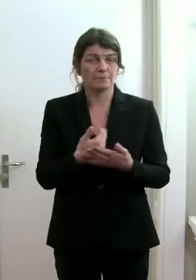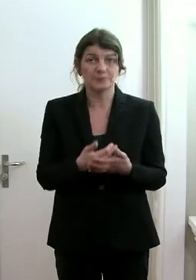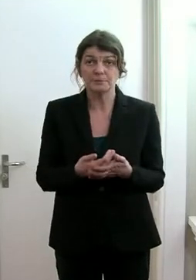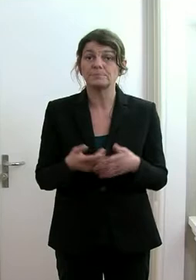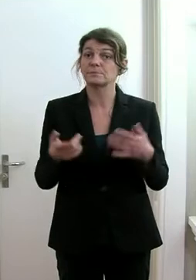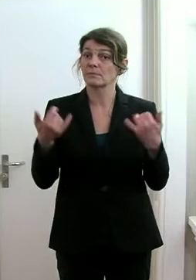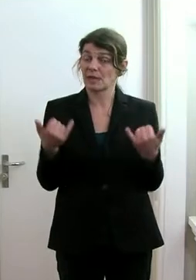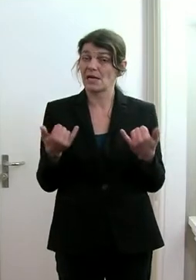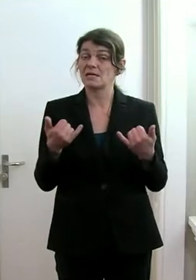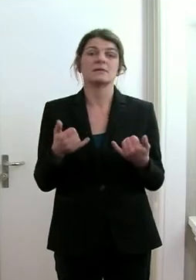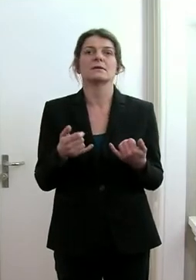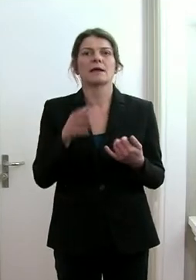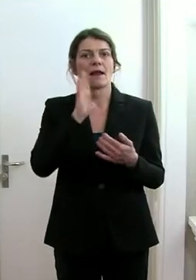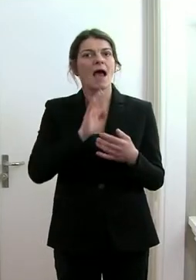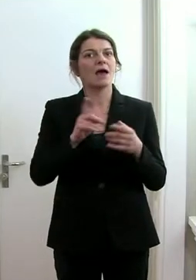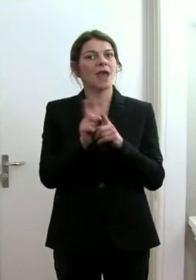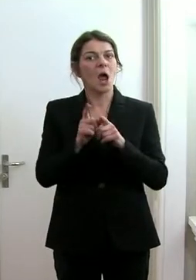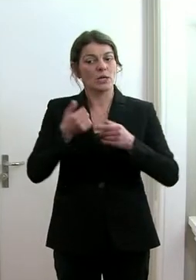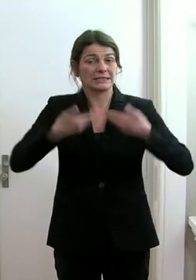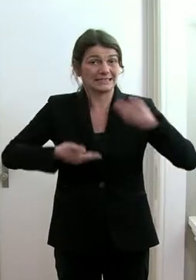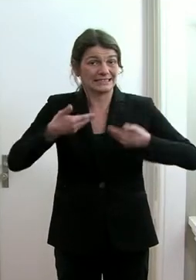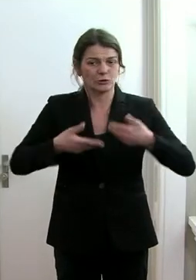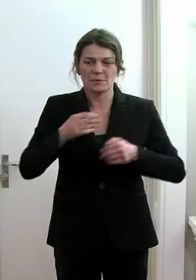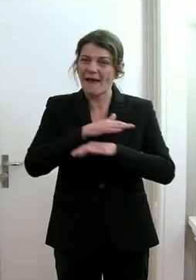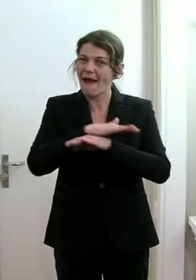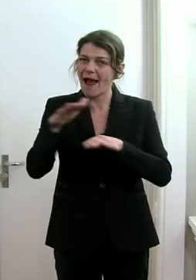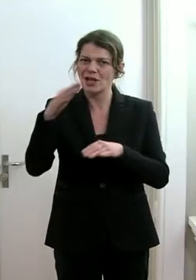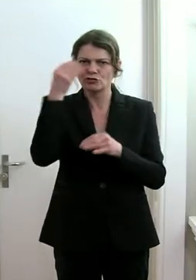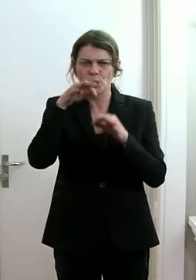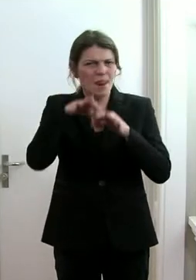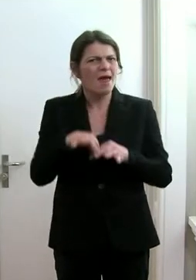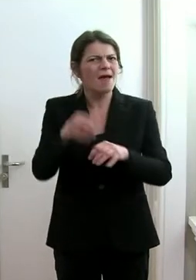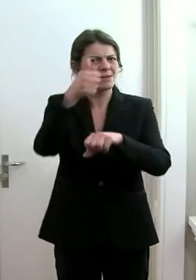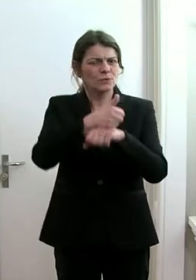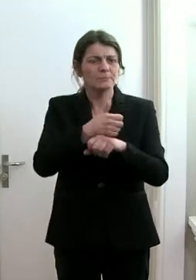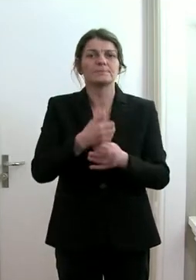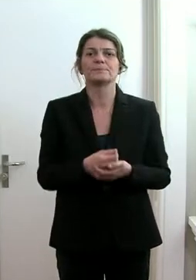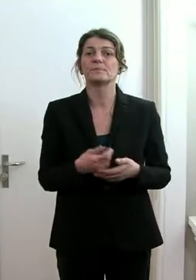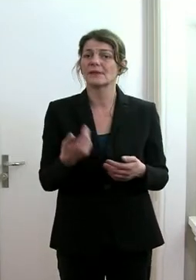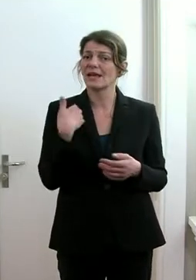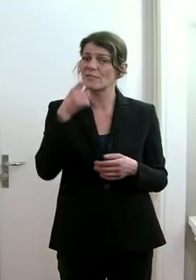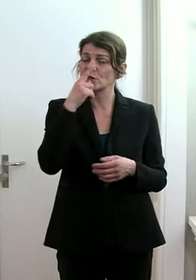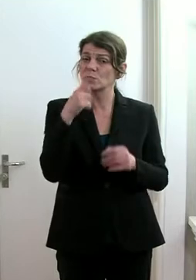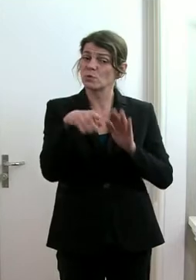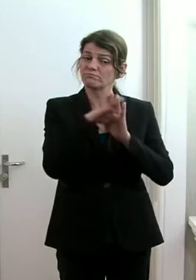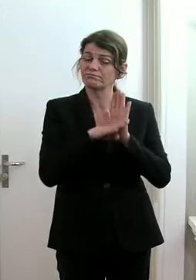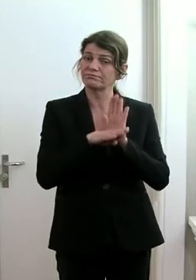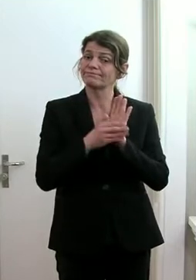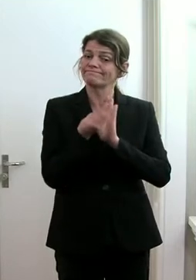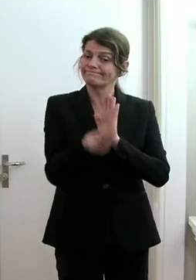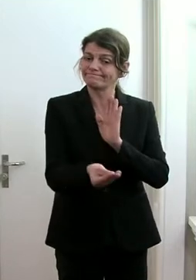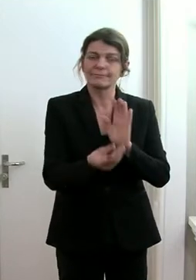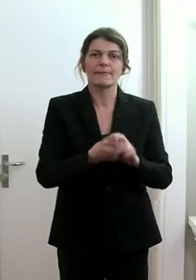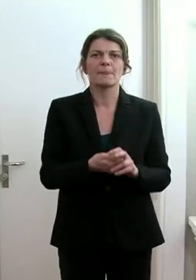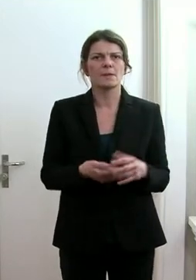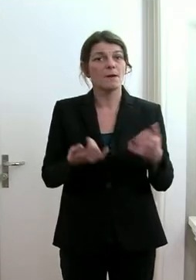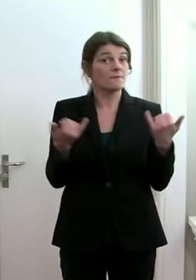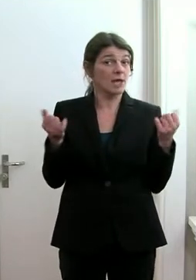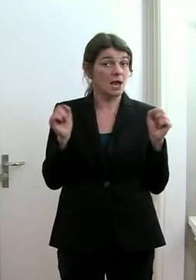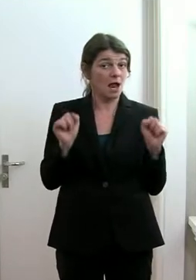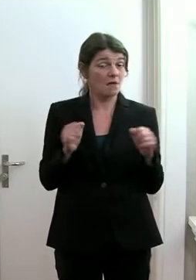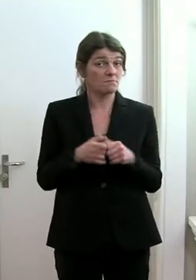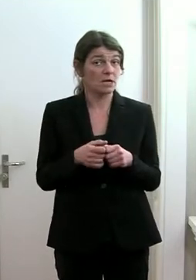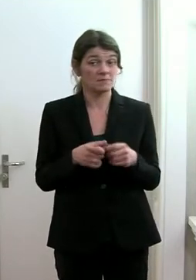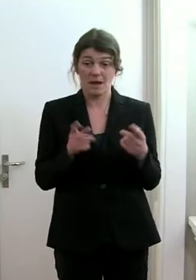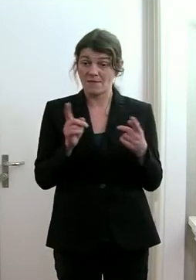gerade auch an einer Sitzung mit allen Schulleitungen, wo wir versuchen, Vorgaben zu geben, wie kann man,